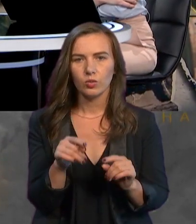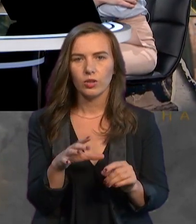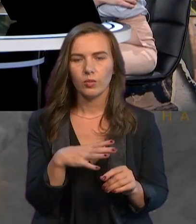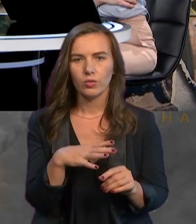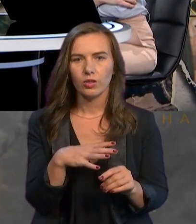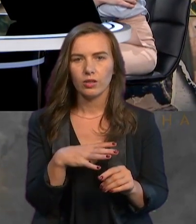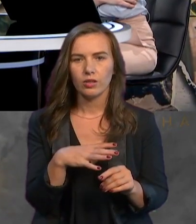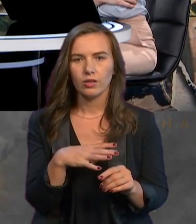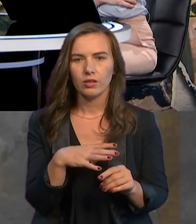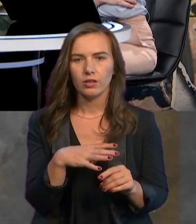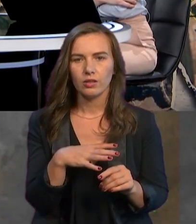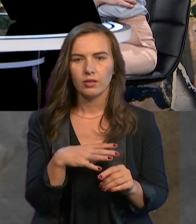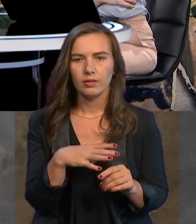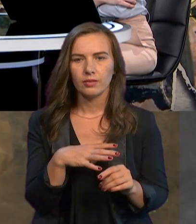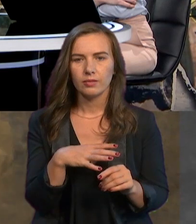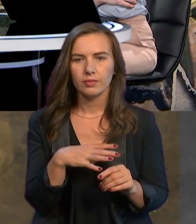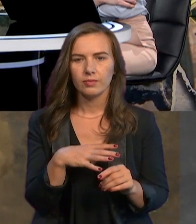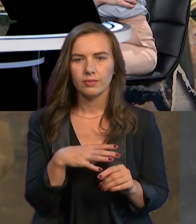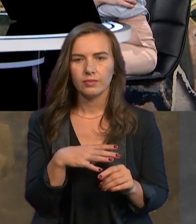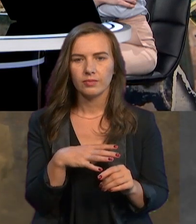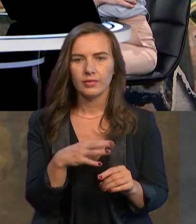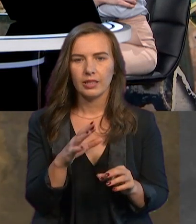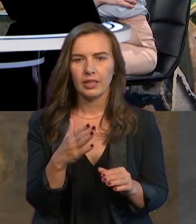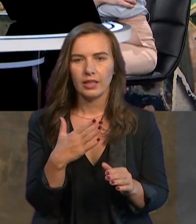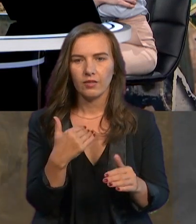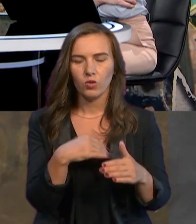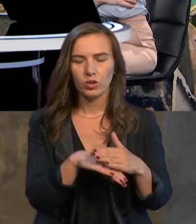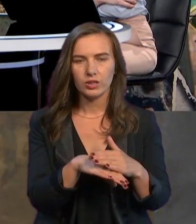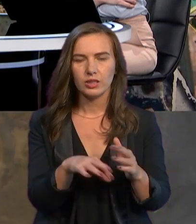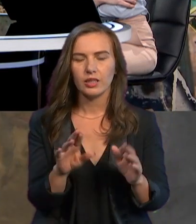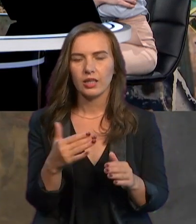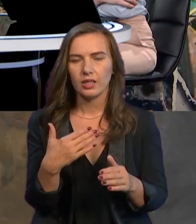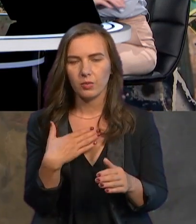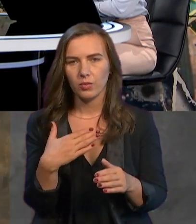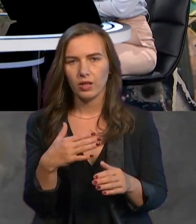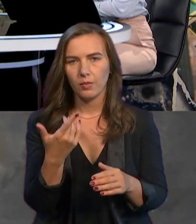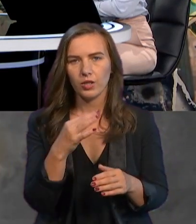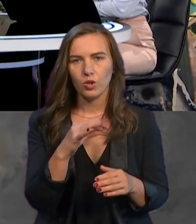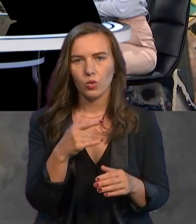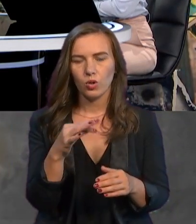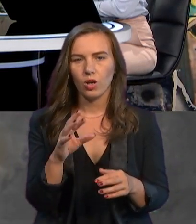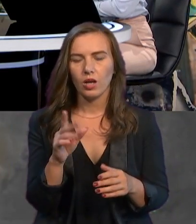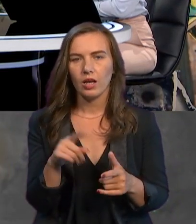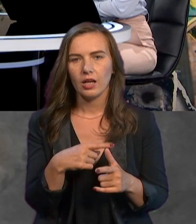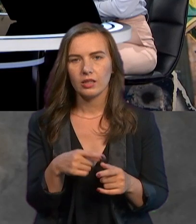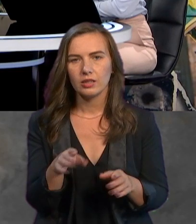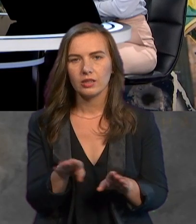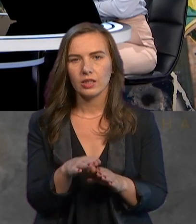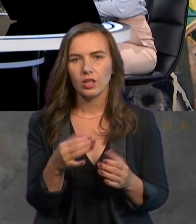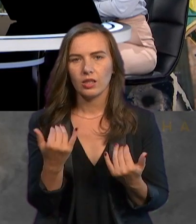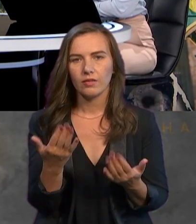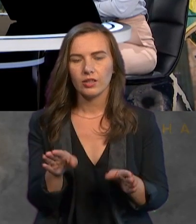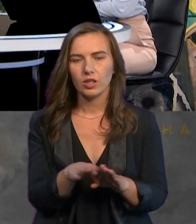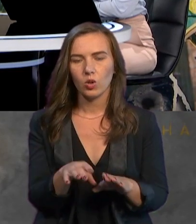«Круті». Отак, це наша реальність. Як і ми, пані Ольга. Пані Ольга, скажіть, будь ласка, чи стала для вас якоюсь, принаймні,